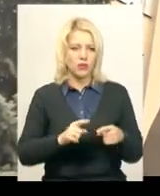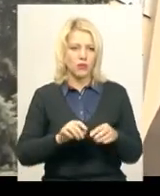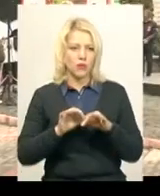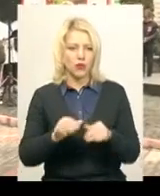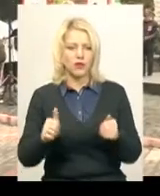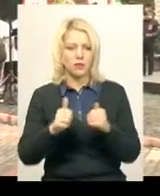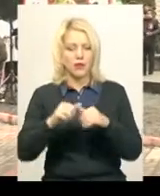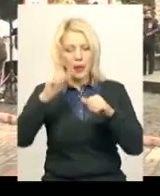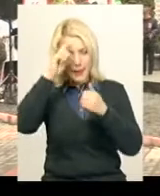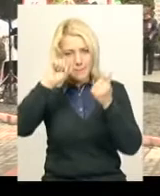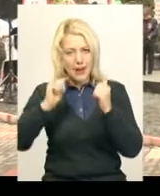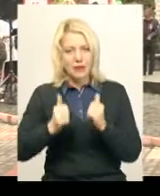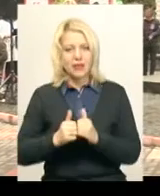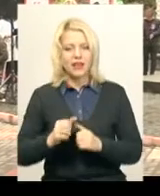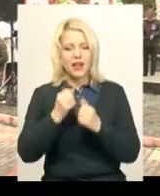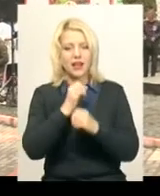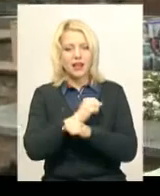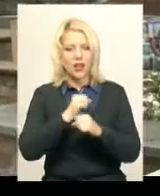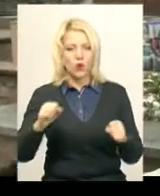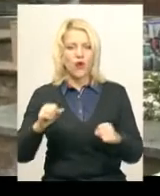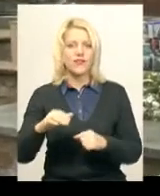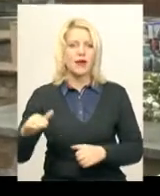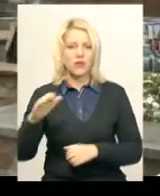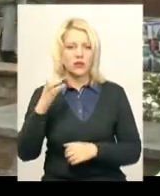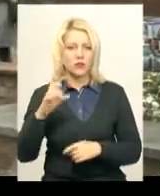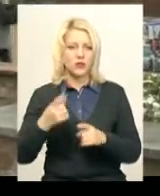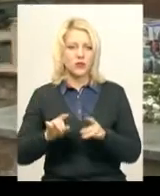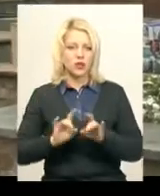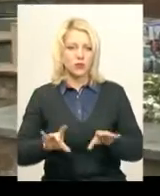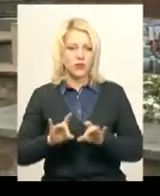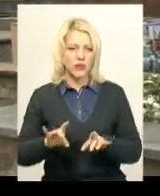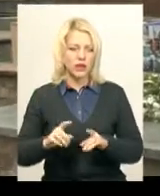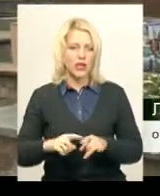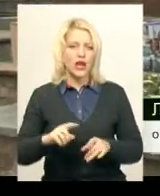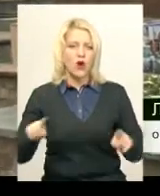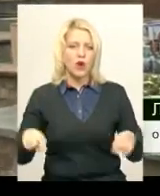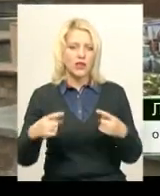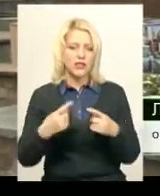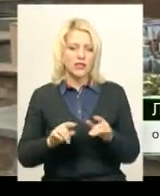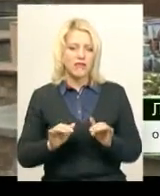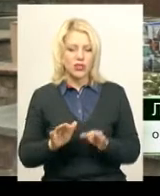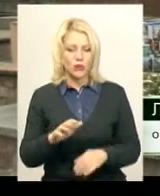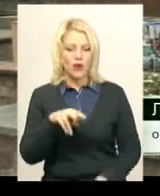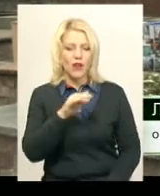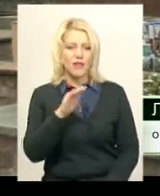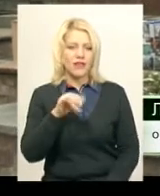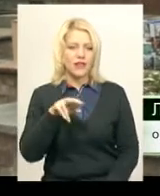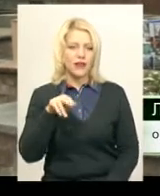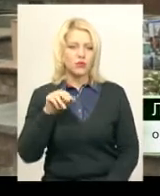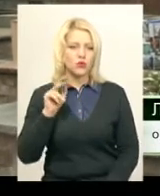Небесної Сотні. Про це розповідає організатор флешмобу Любов Філіпчук. Оскільки це все-таки захід